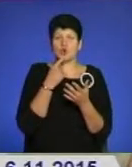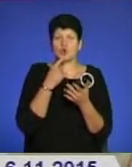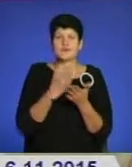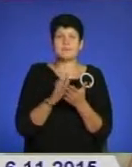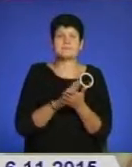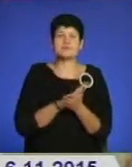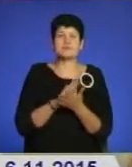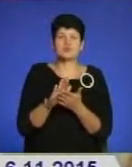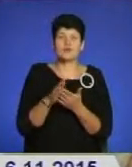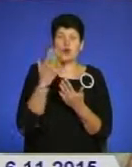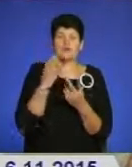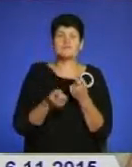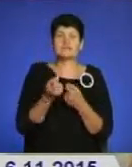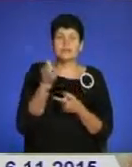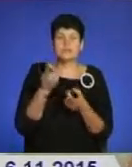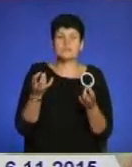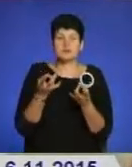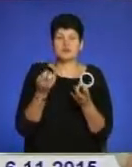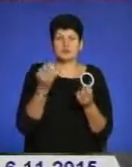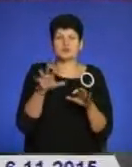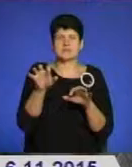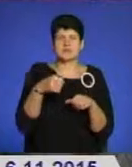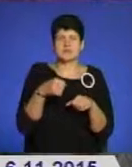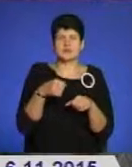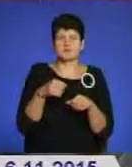безкоштовна. І коли виникає потреба в крові, вони просто її забирають, забирають і забирають.